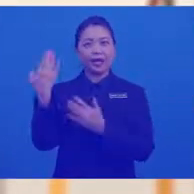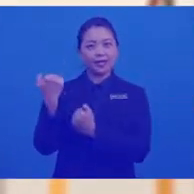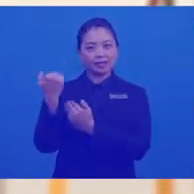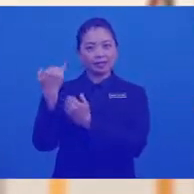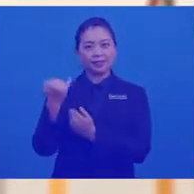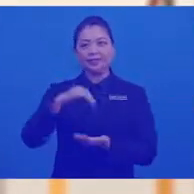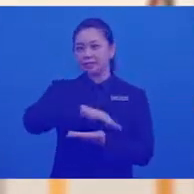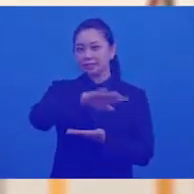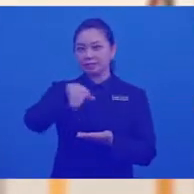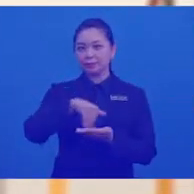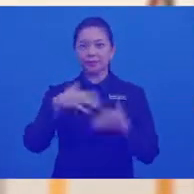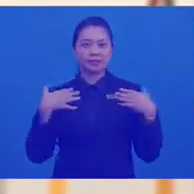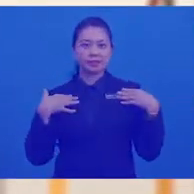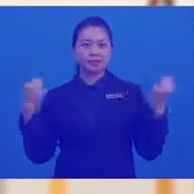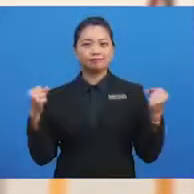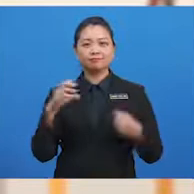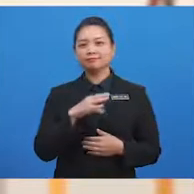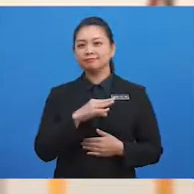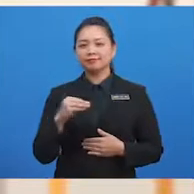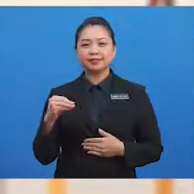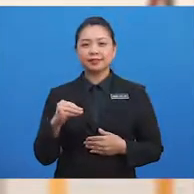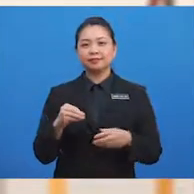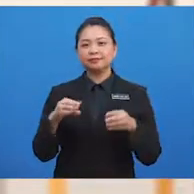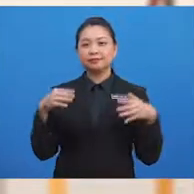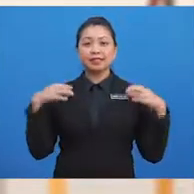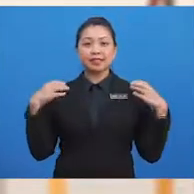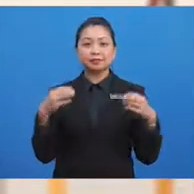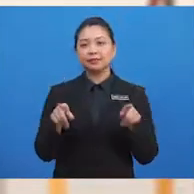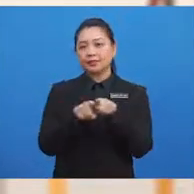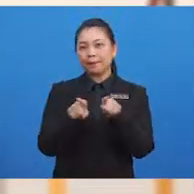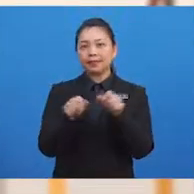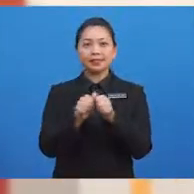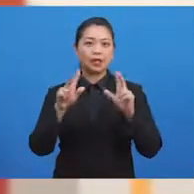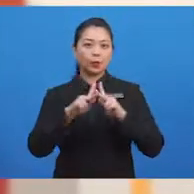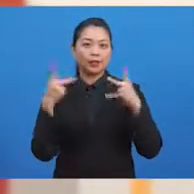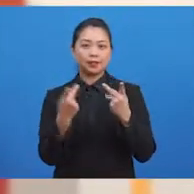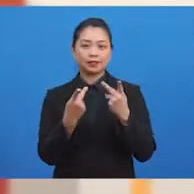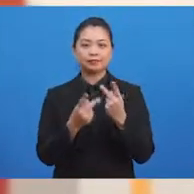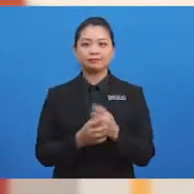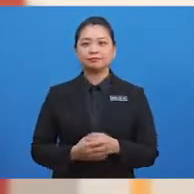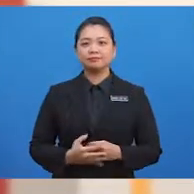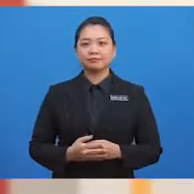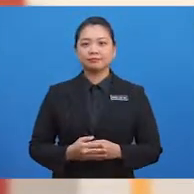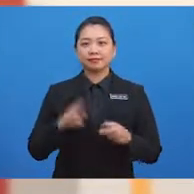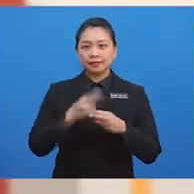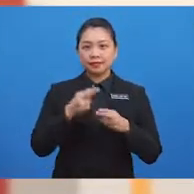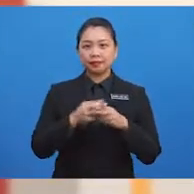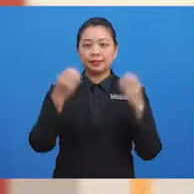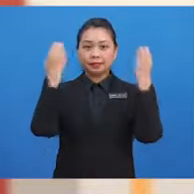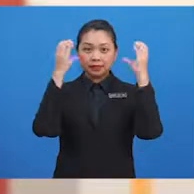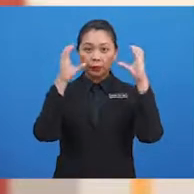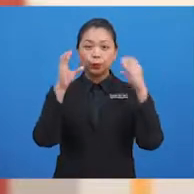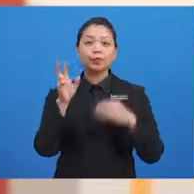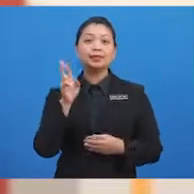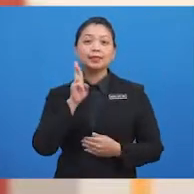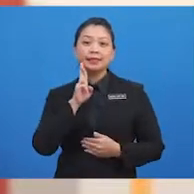semuanya sihat dan cergas bersama keluarga yang tersayang. Nama cikgu, Reberi